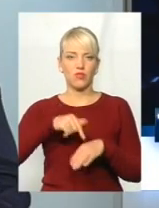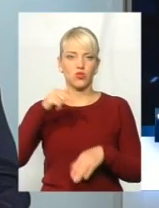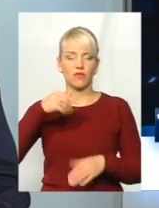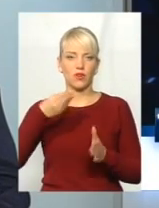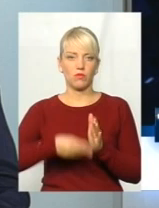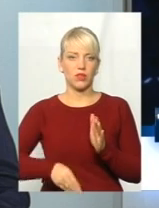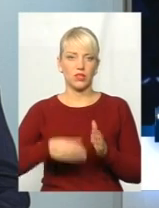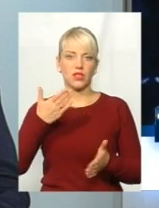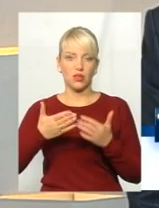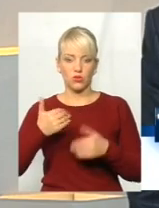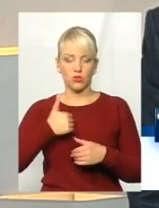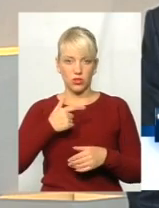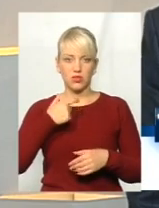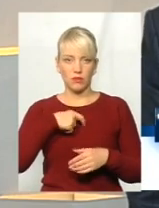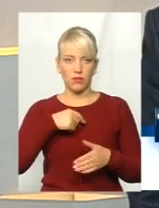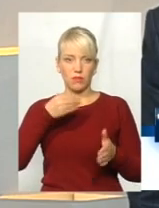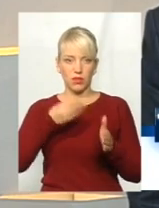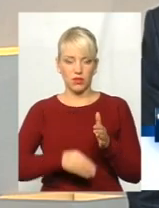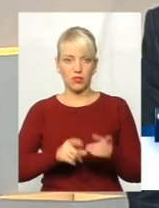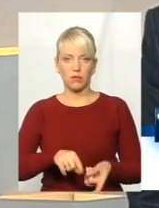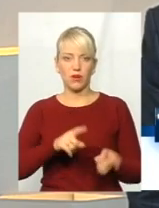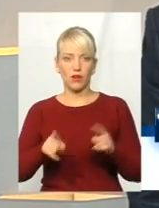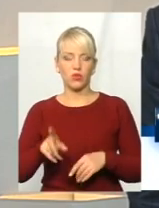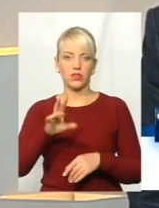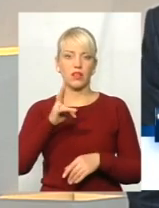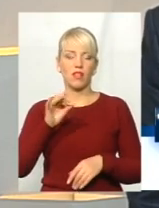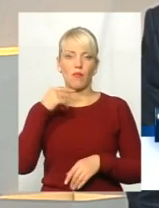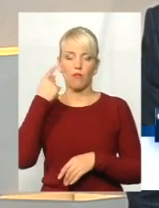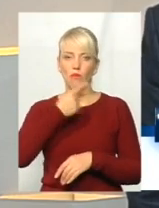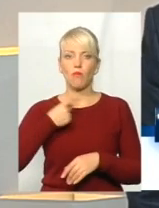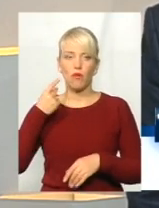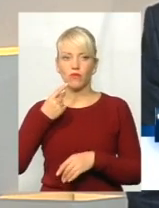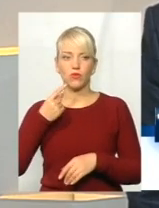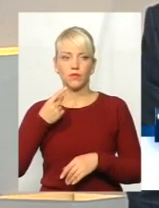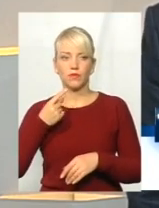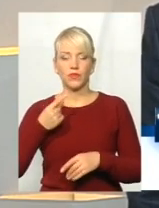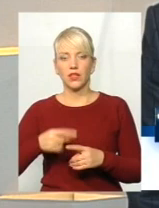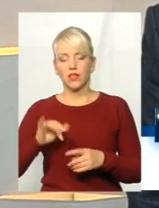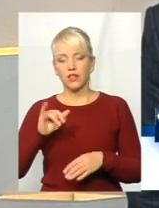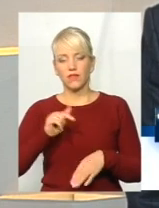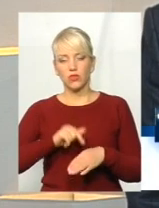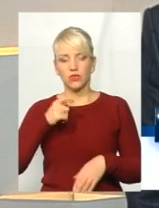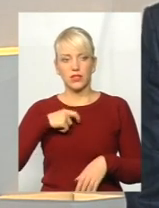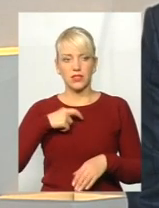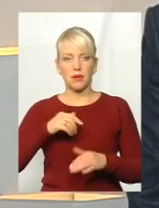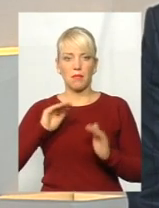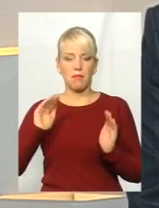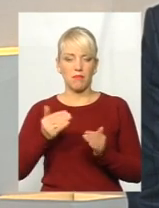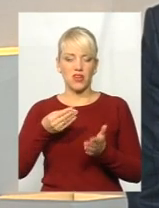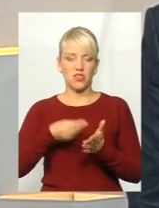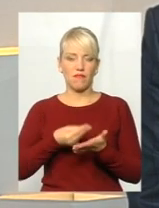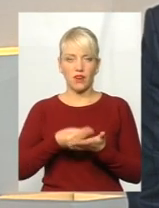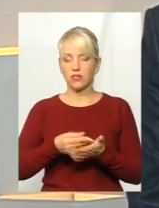Якщо хтось хоче себе відчувати приниженим і переходити на мову, і відчувати себе меншовартністю, я